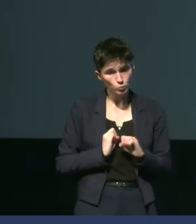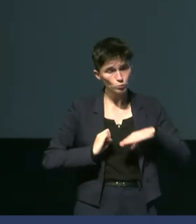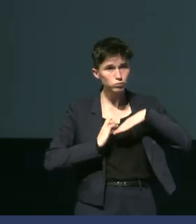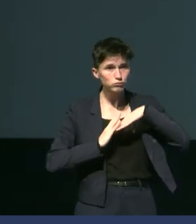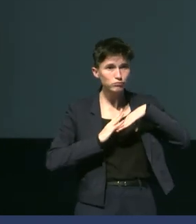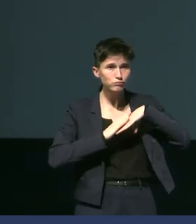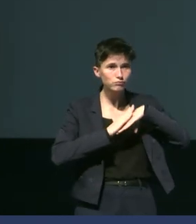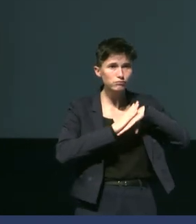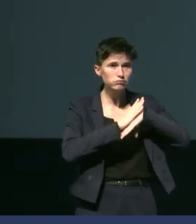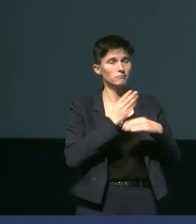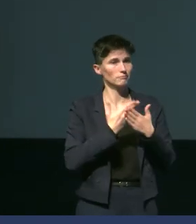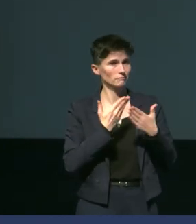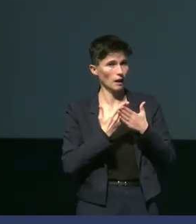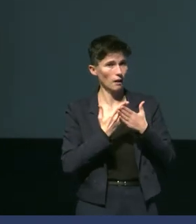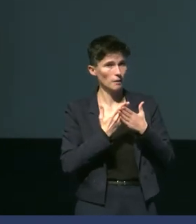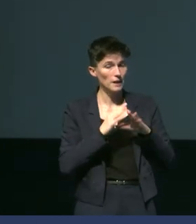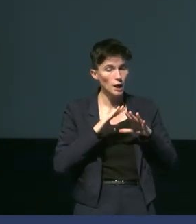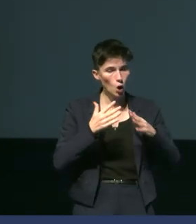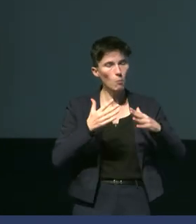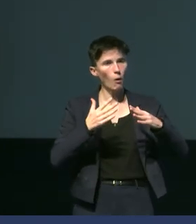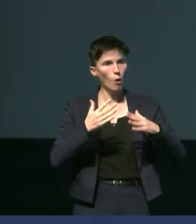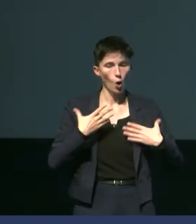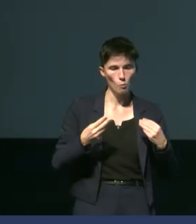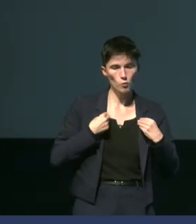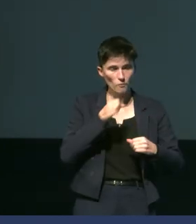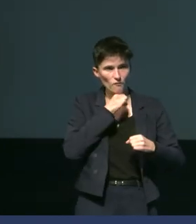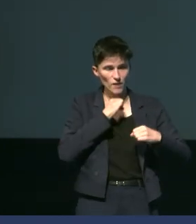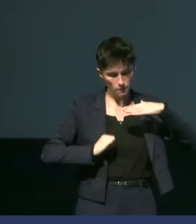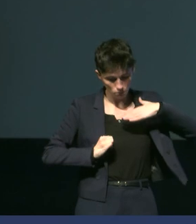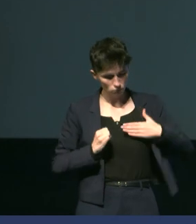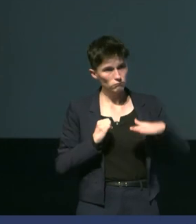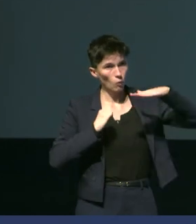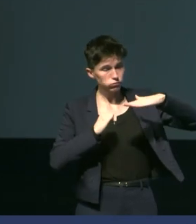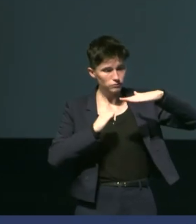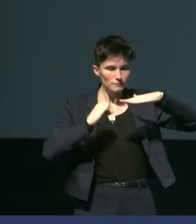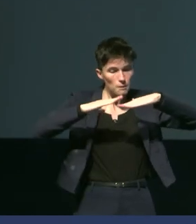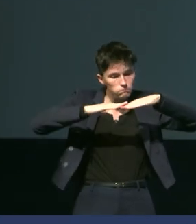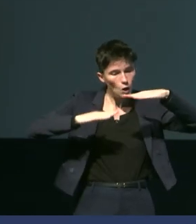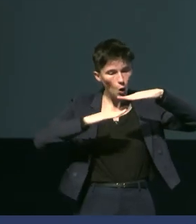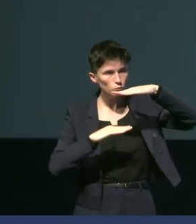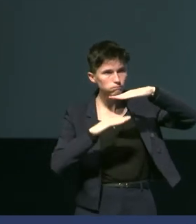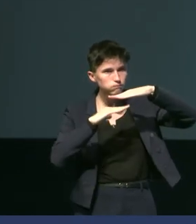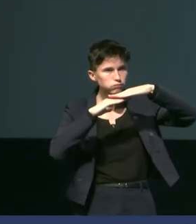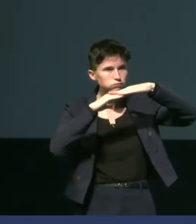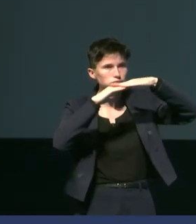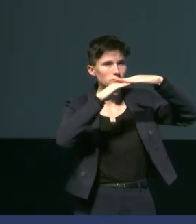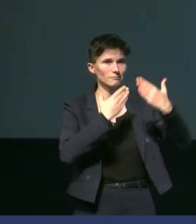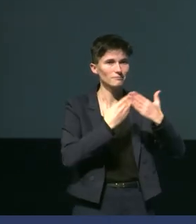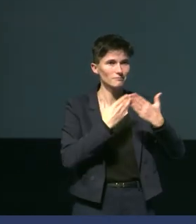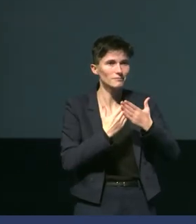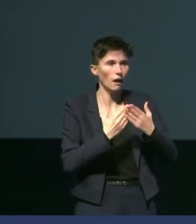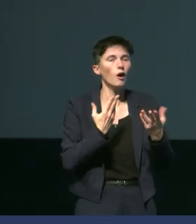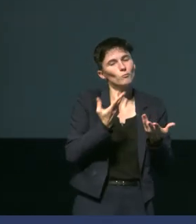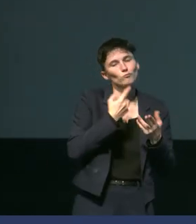qui va commencer à pousser sous les vieilles plumes. Donc, c'est ce qui va donner ce côté un petit peu poursufflé. Sur le terrain, on l'appelle le stade pop-corn